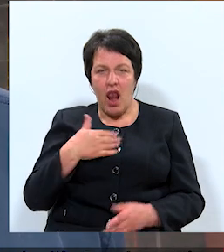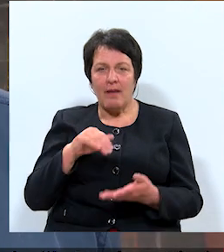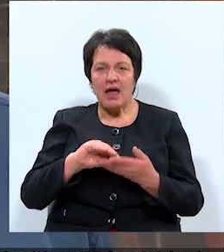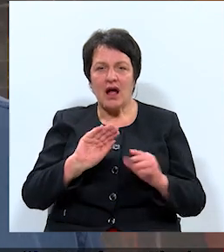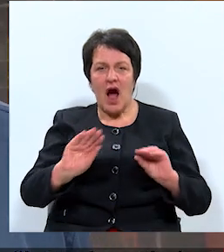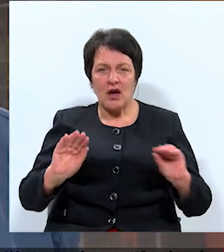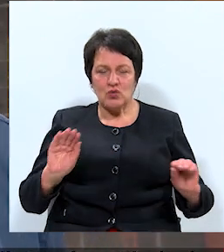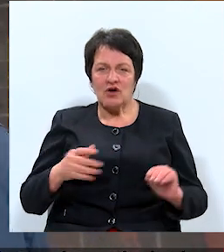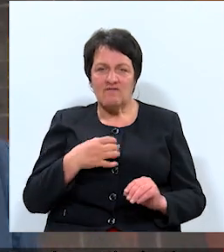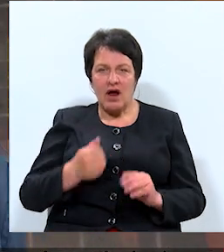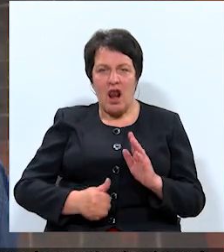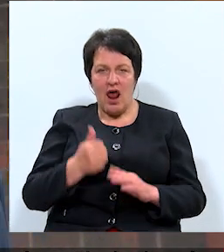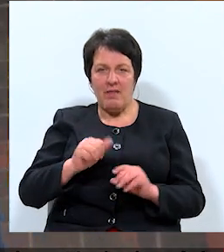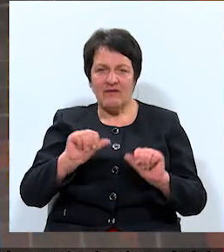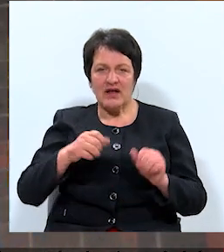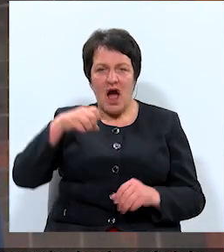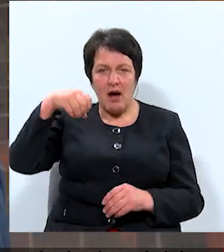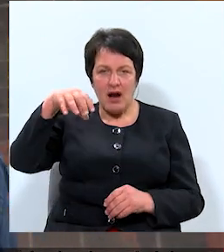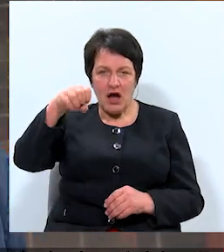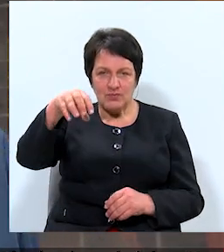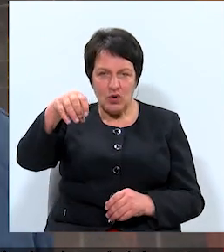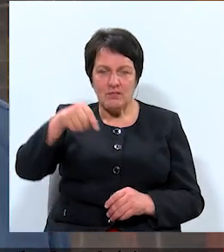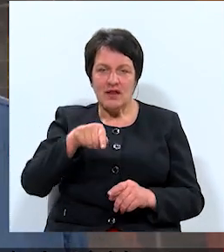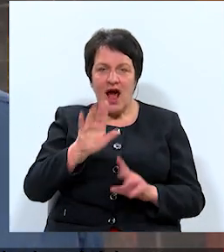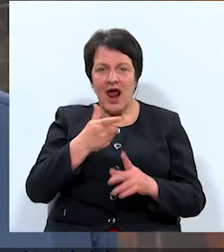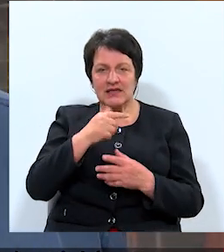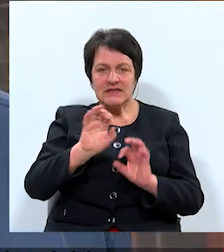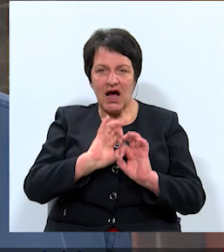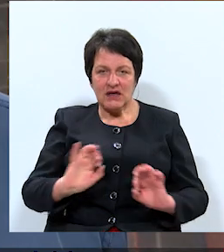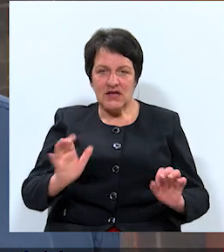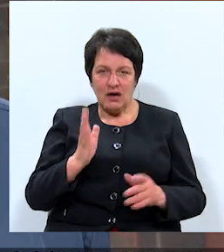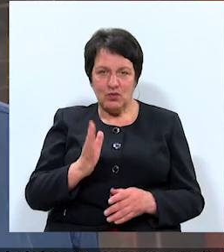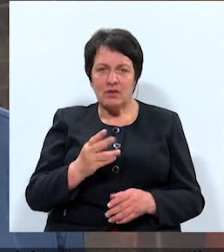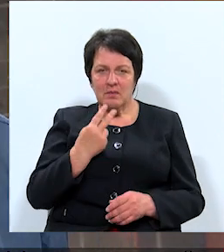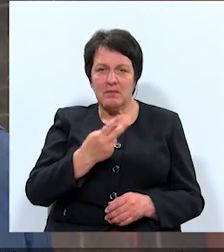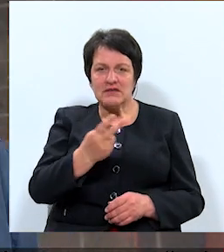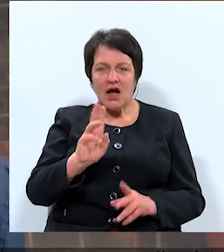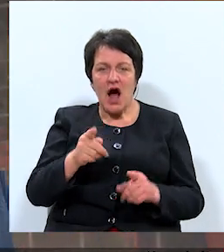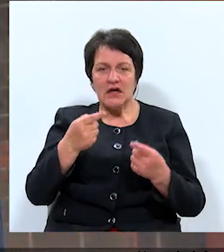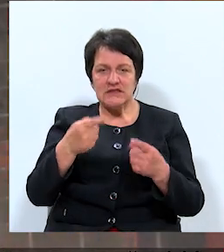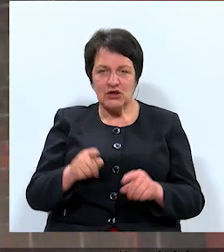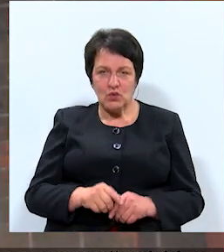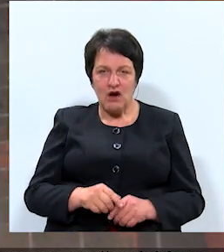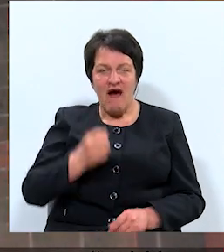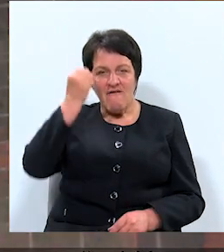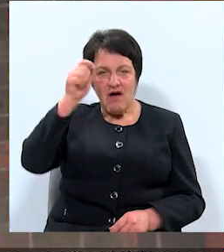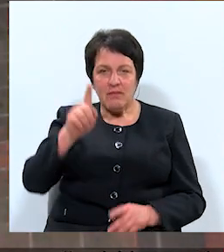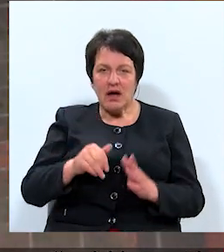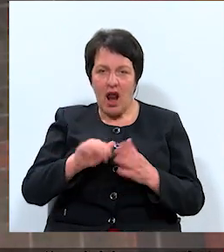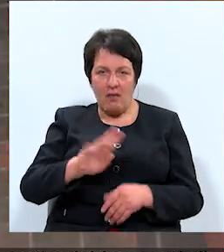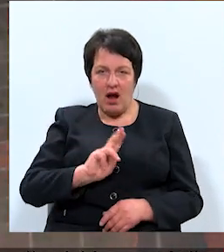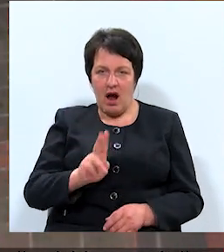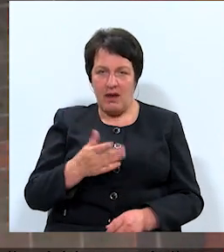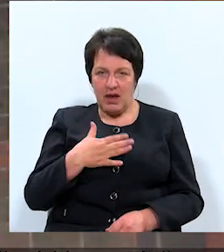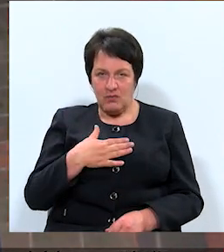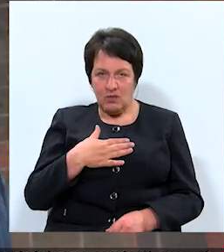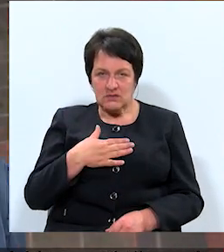Labiekārtošana vajadzētu labāk veikt apgaismojumu. Tā, lai skaistāk būtu. Paskatieties, kā citur Valmierā labāk kā